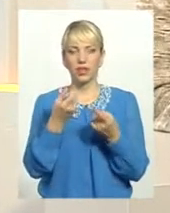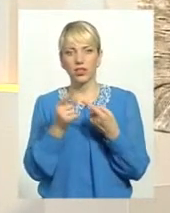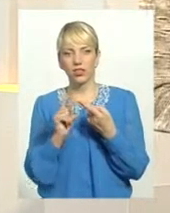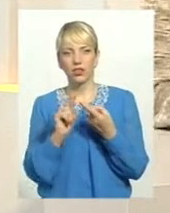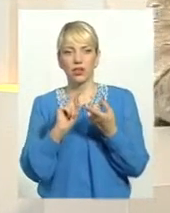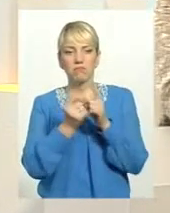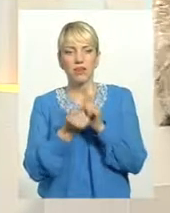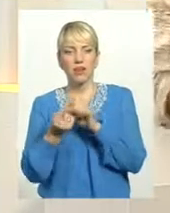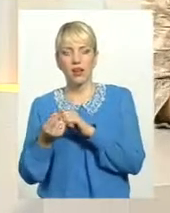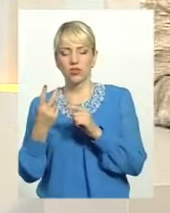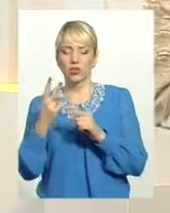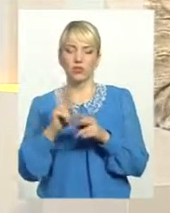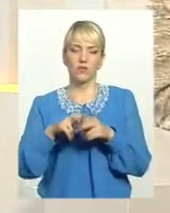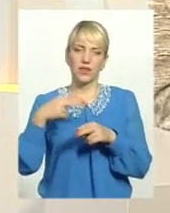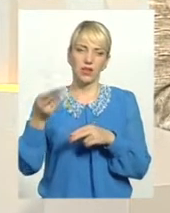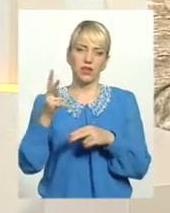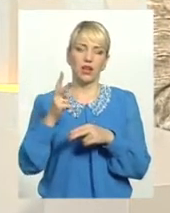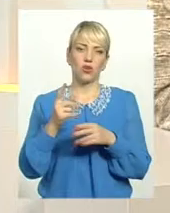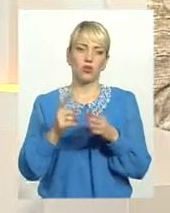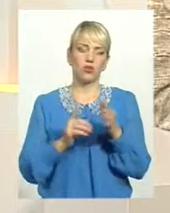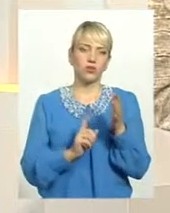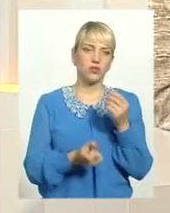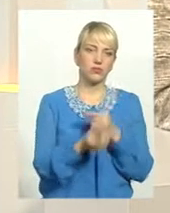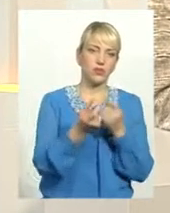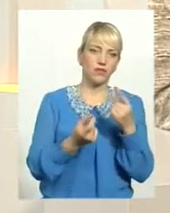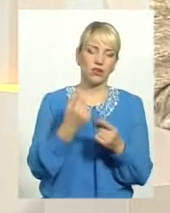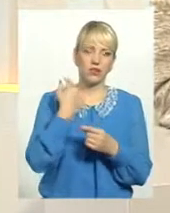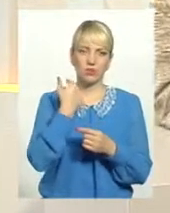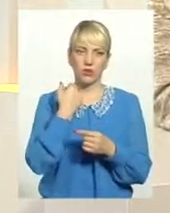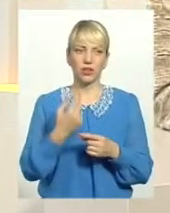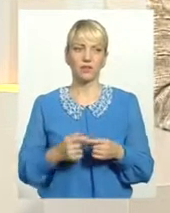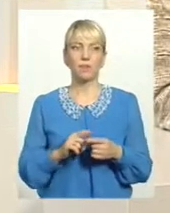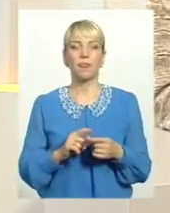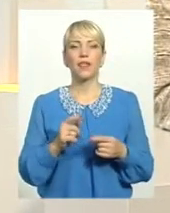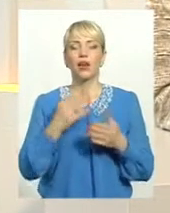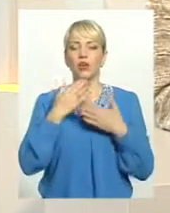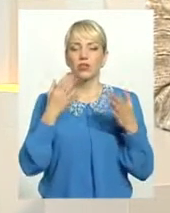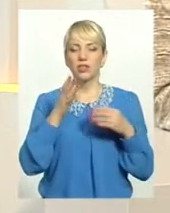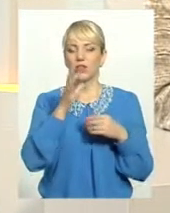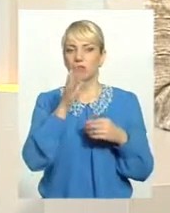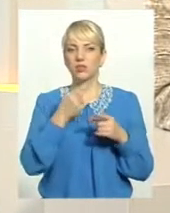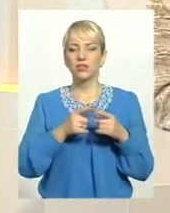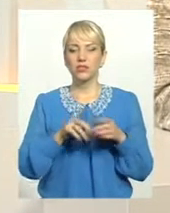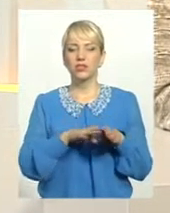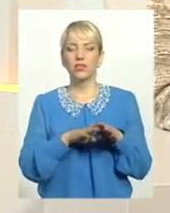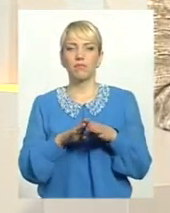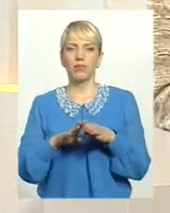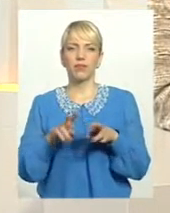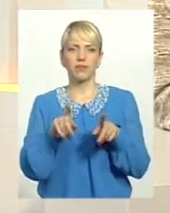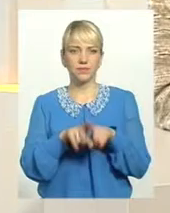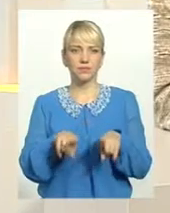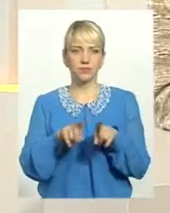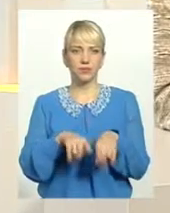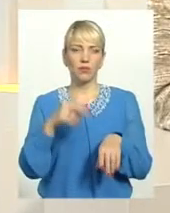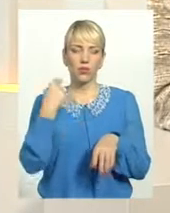з'являються? Одні гасять, інші нарощують борги. Останнім часом це стабільні, майже стабільні боржники. Є